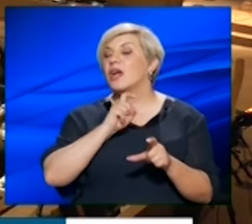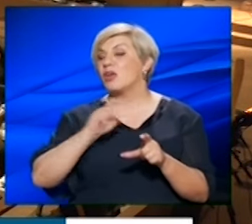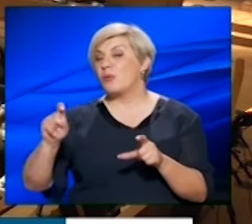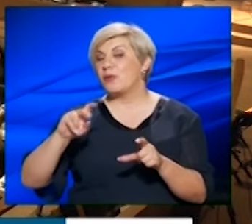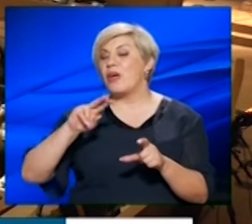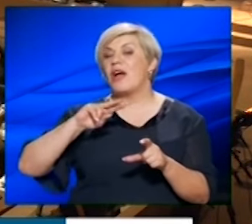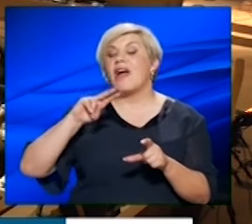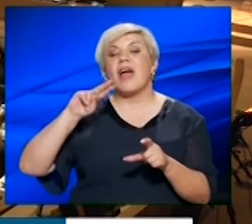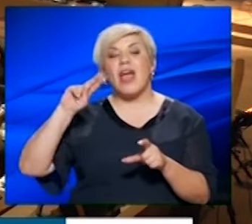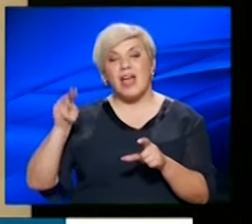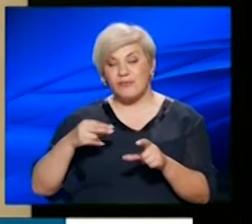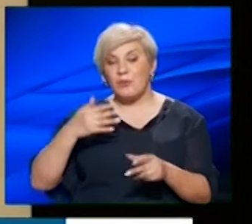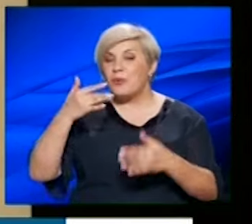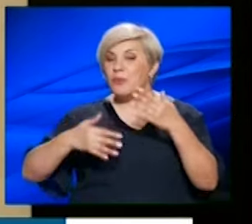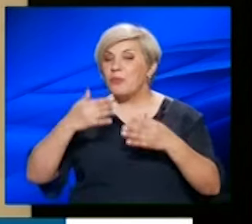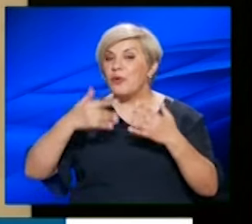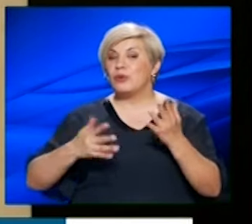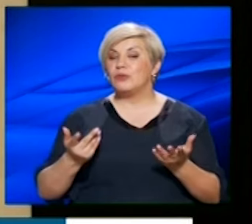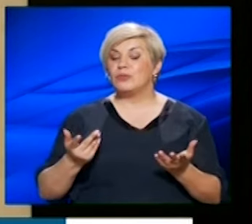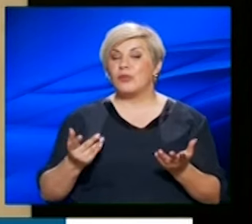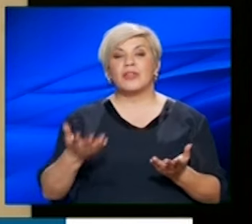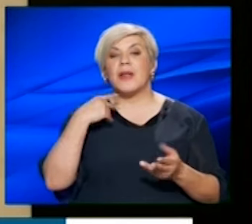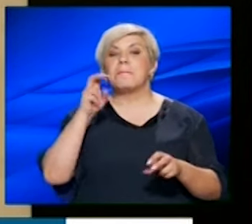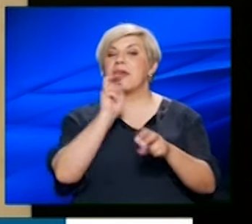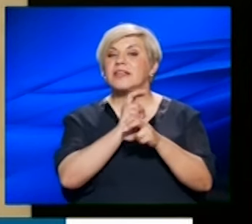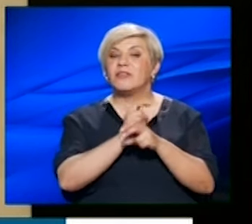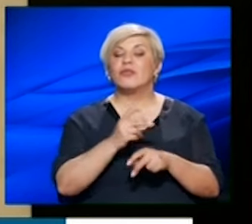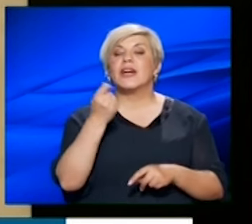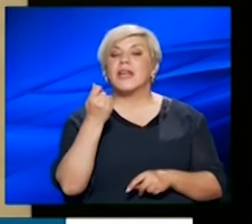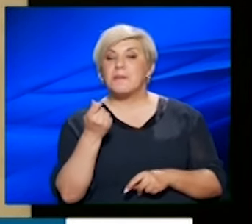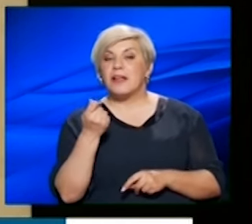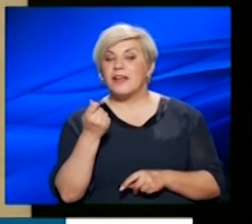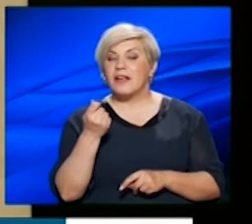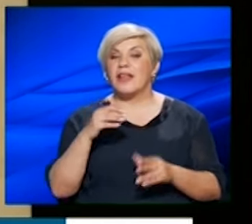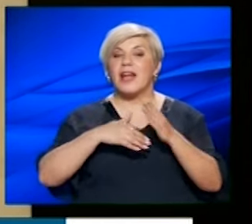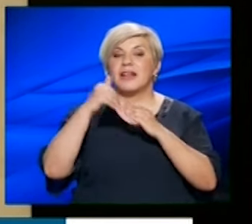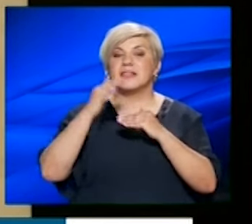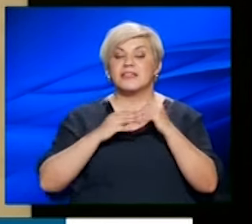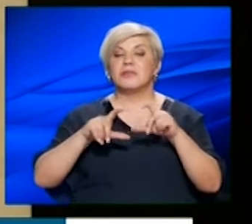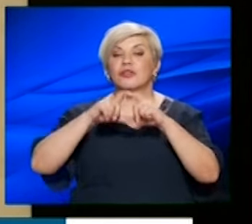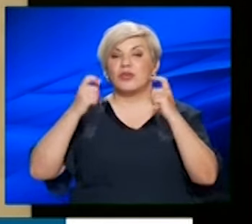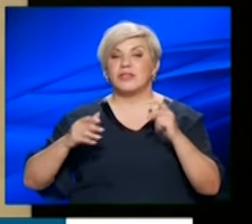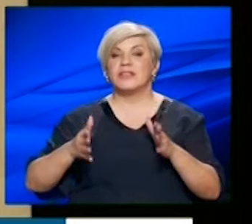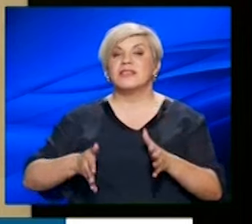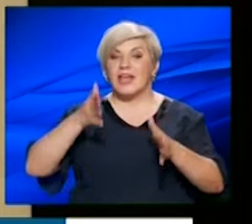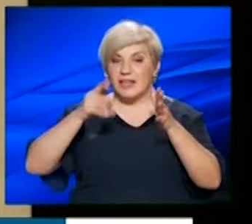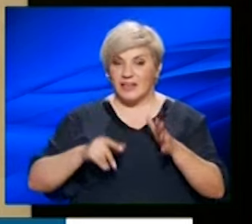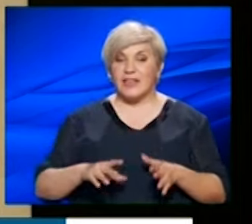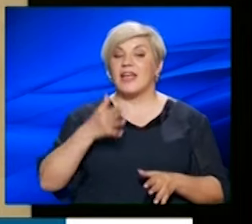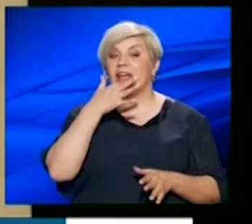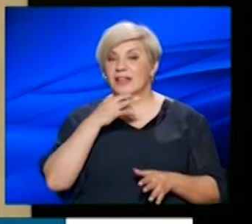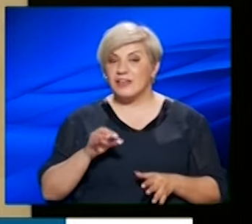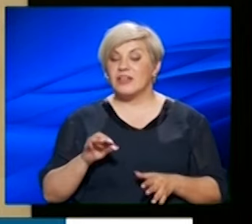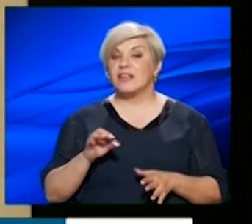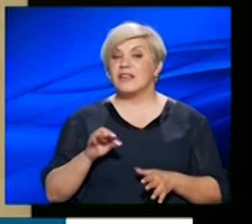προϋπολογισμό ο Δήμος μας, αλλά δεν περισσεύουν χρήματα για να χτιστεί μια σχολική στέγη. Γιατί